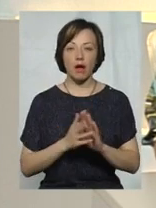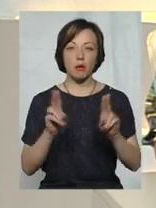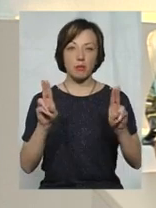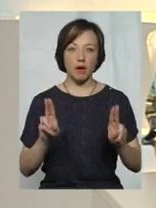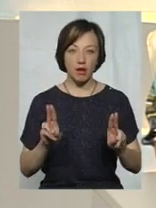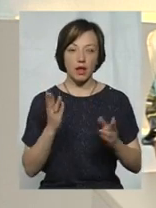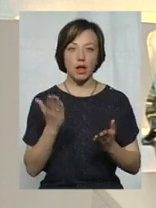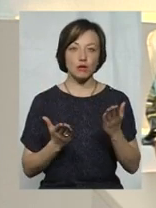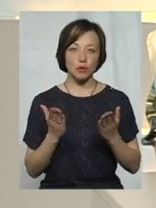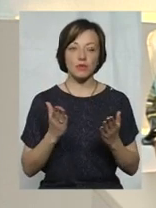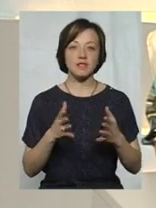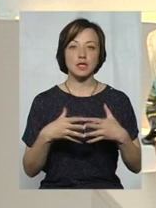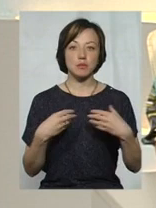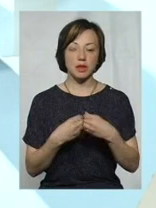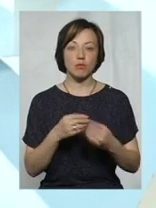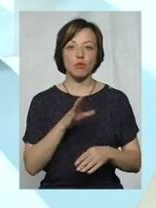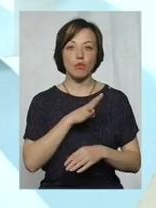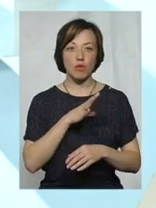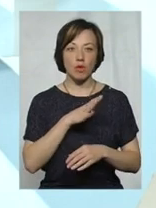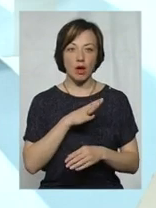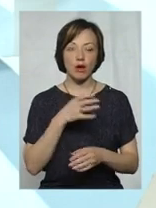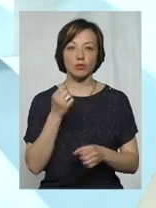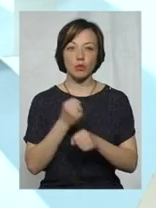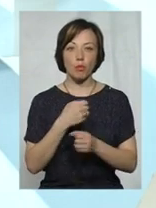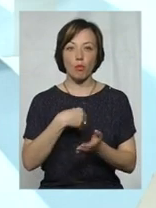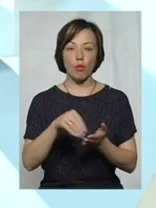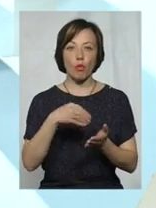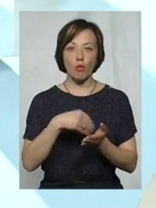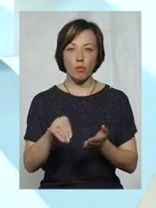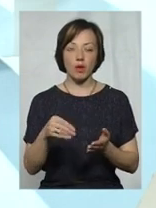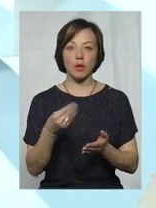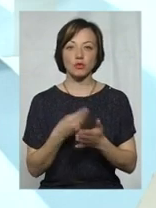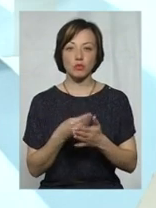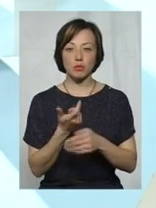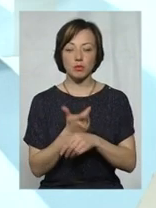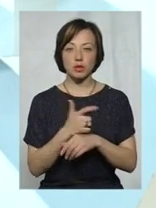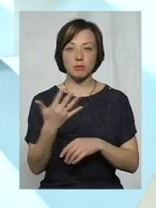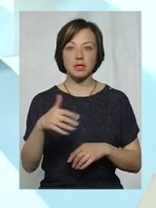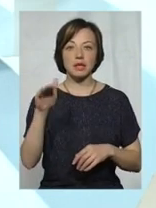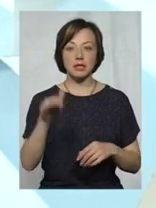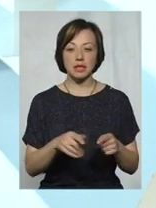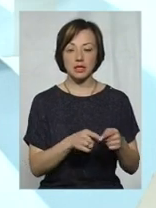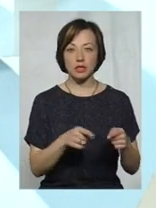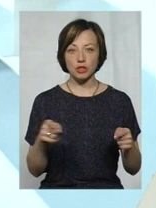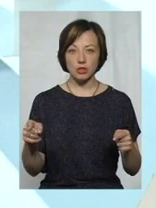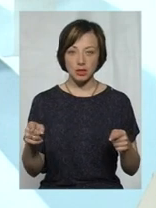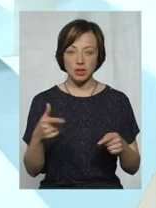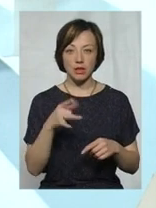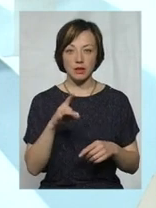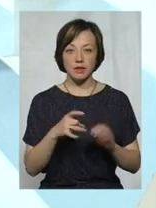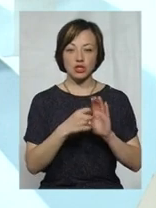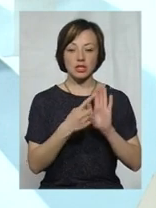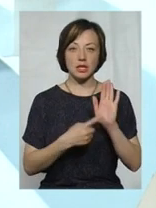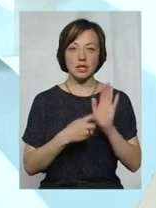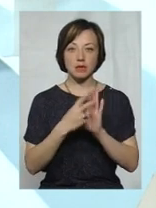якщо у сім'ї була здійснена покупка на суму, яка перевищує 50 тисяч гривень протягом опалювального періоду 2016-2017